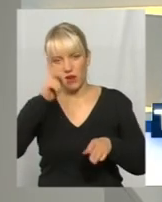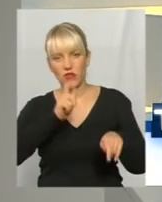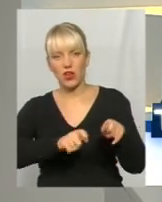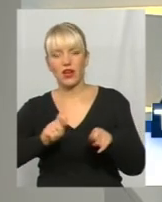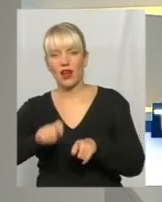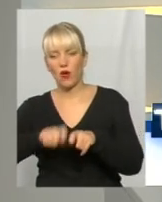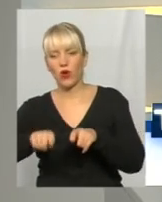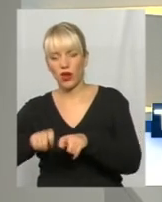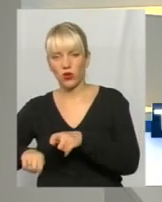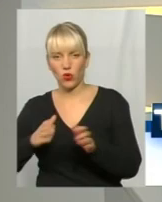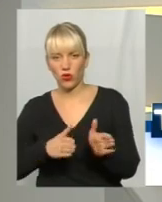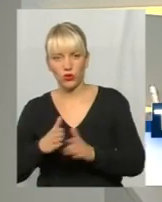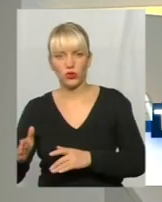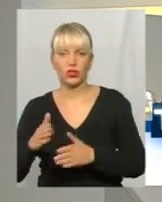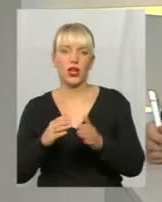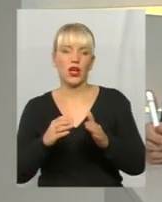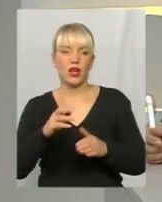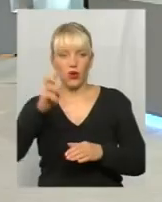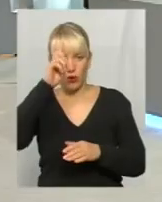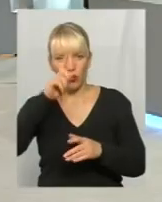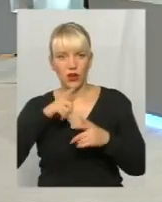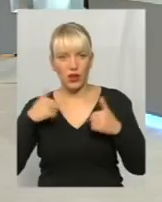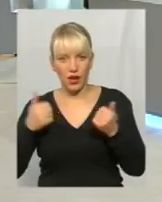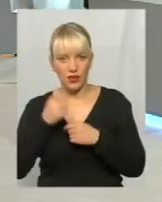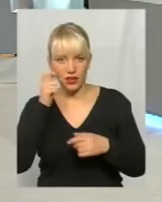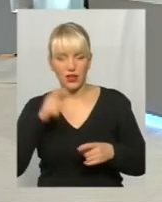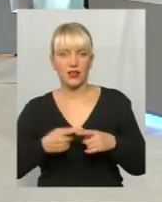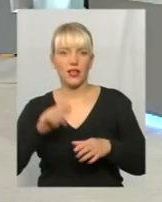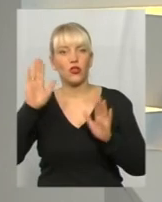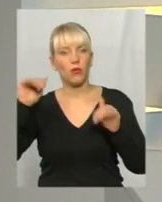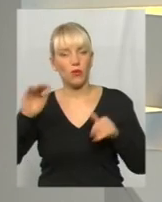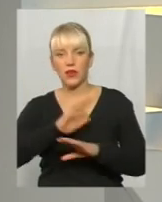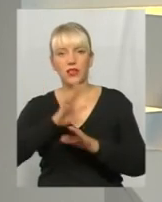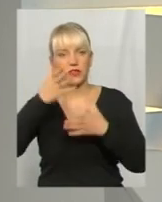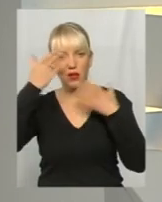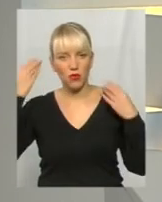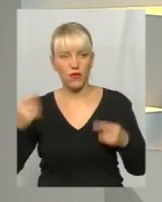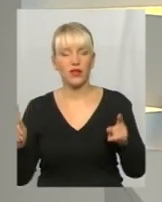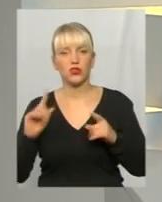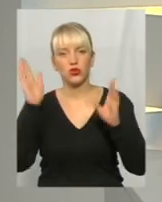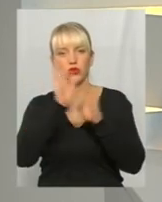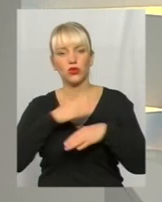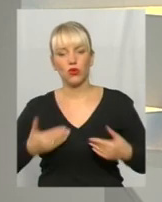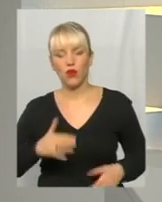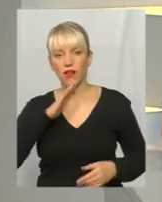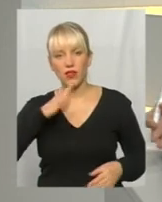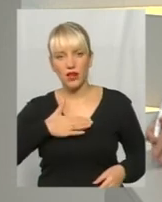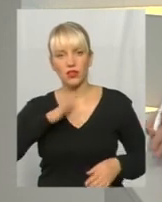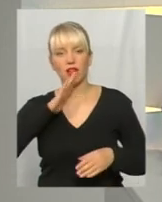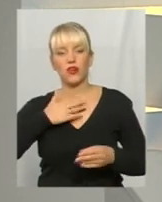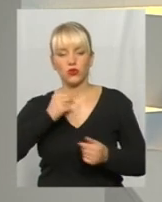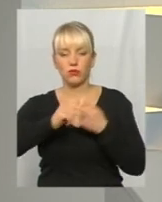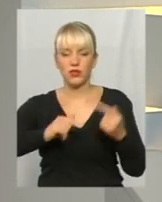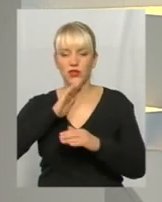України. А сьогодні кажемо вам до побачення. І давайте не забувати, що доля наша, нашого бізнесу, наших